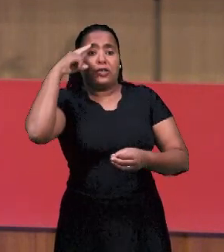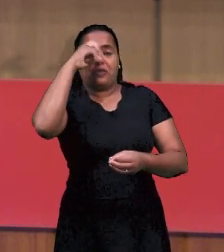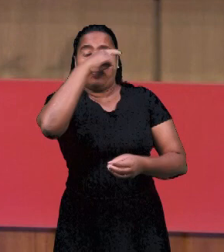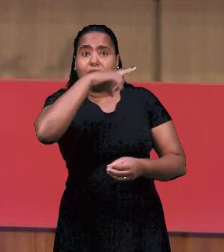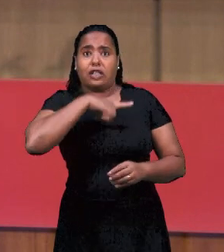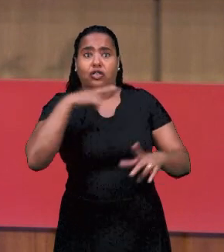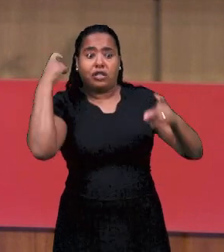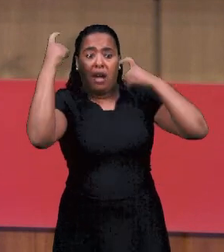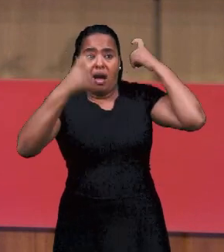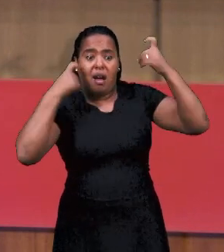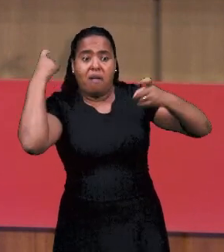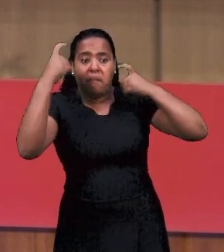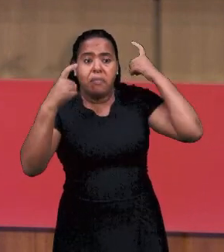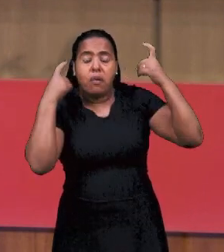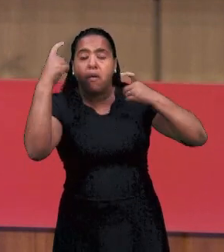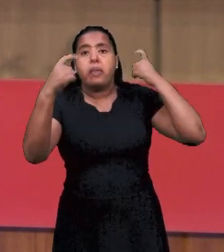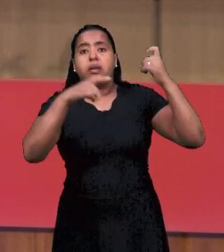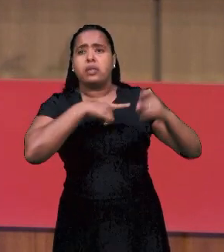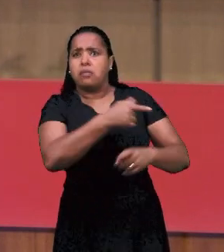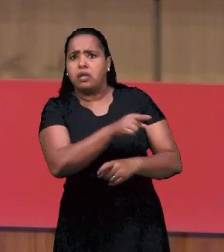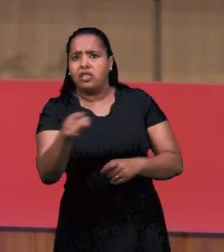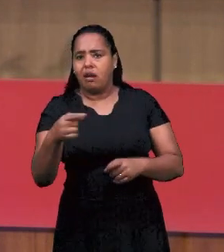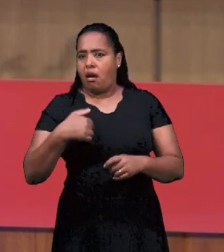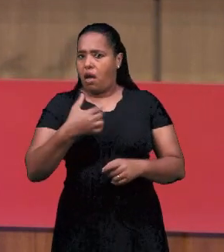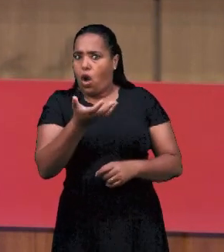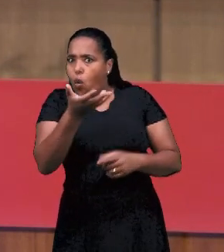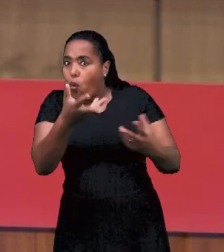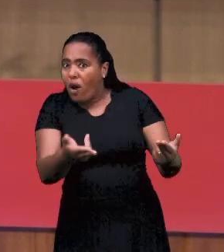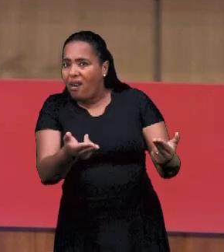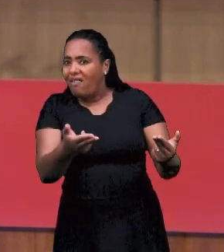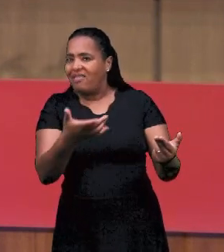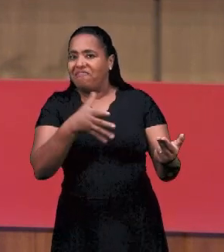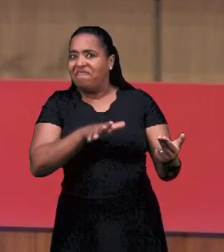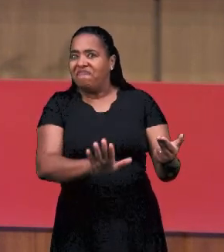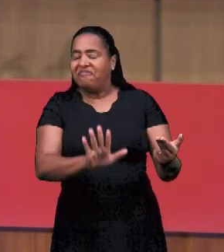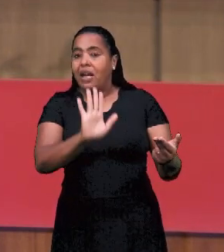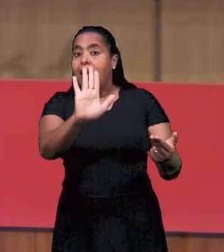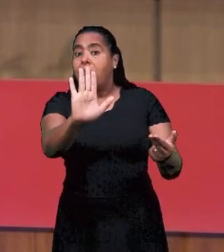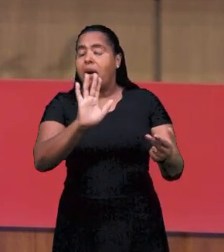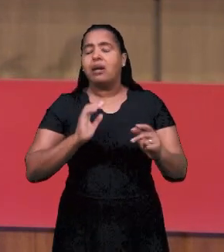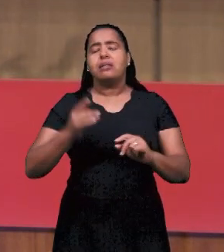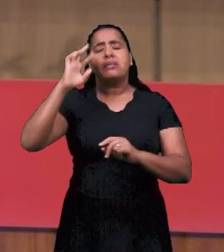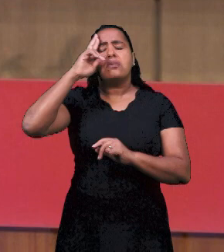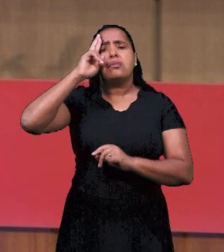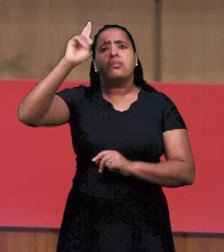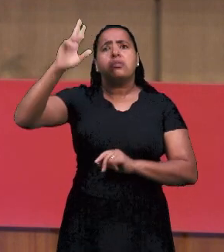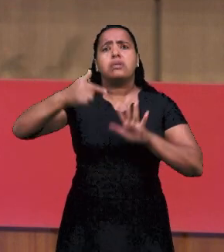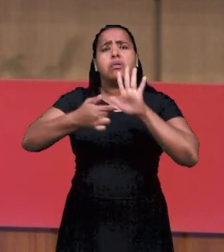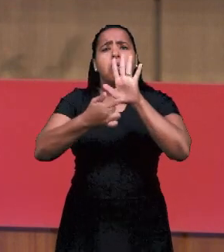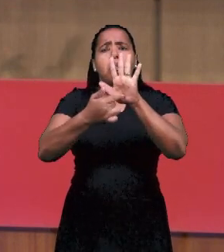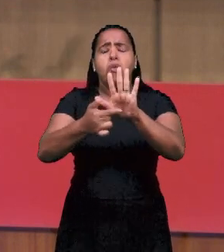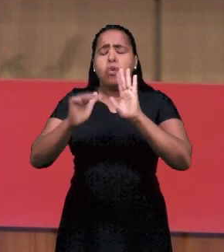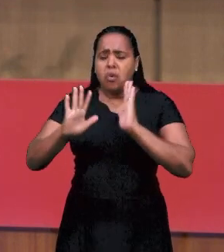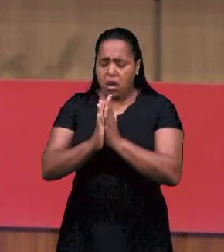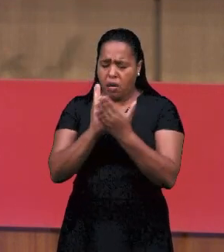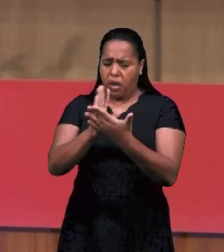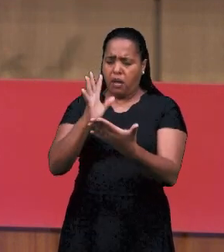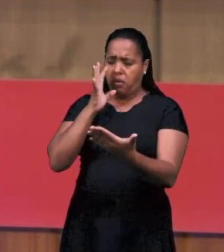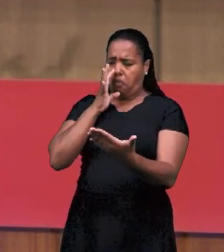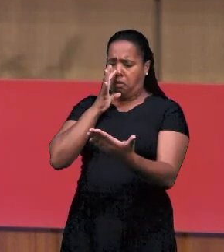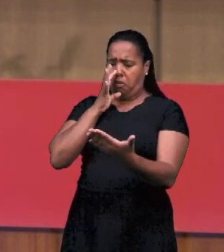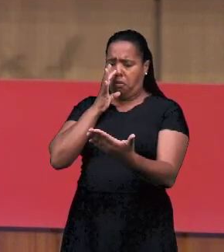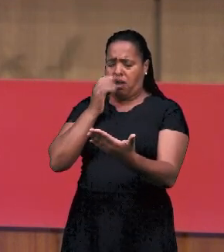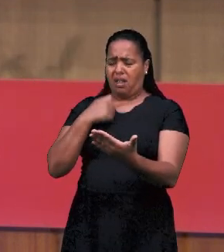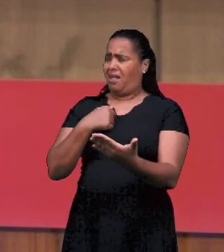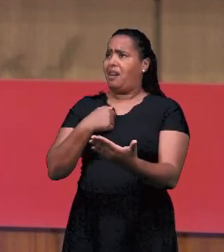Я видел трудности, которые пастора проходили, заботу их. И я не хотел.